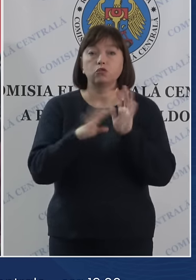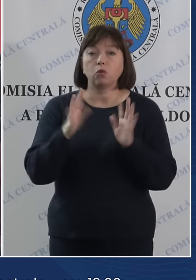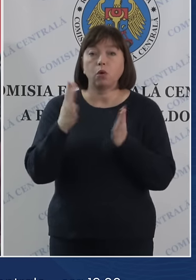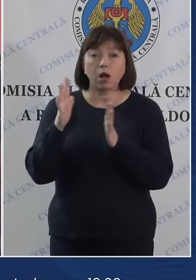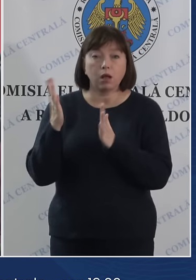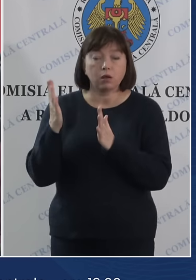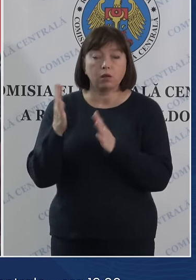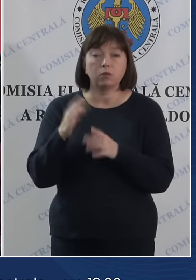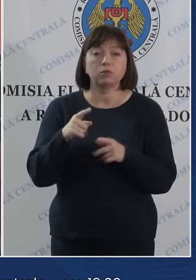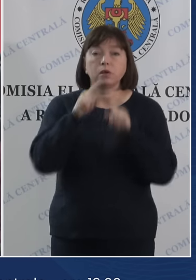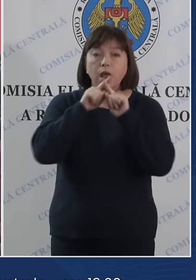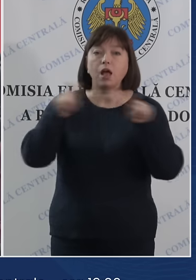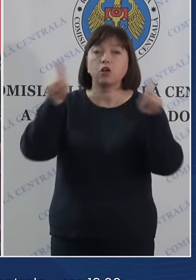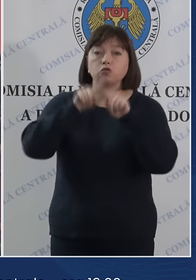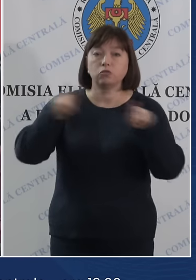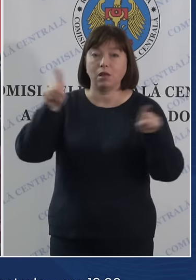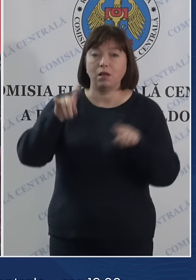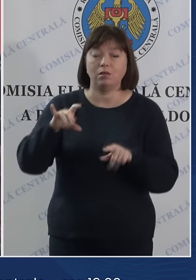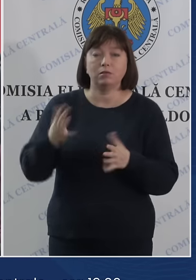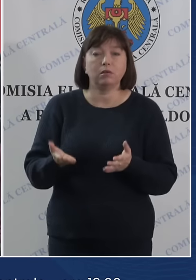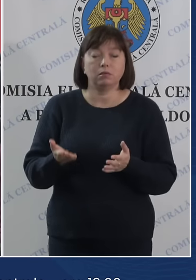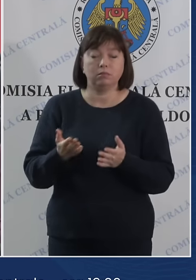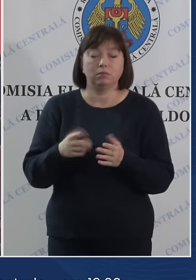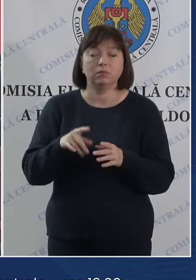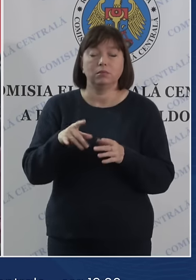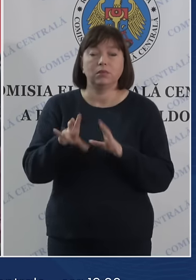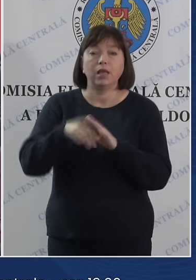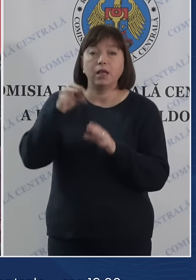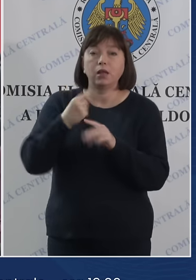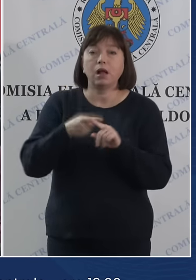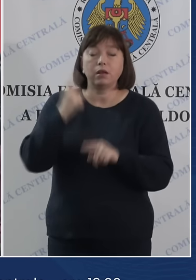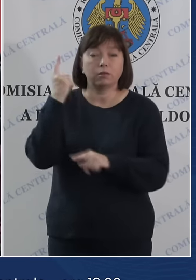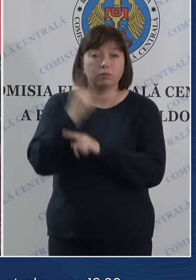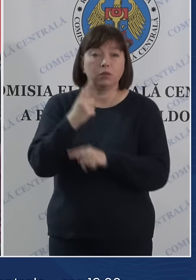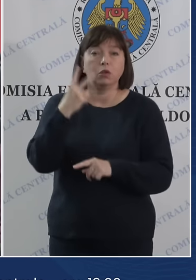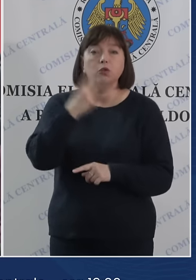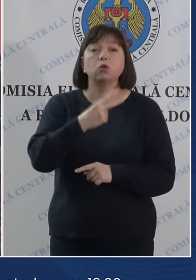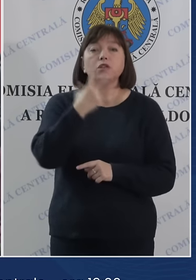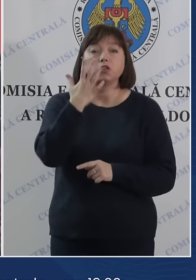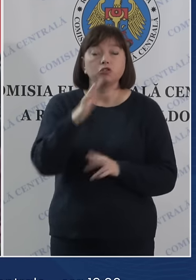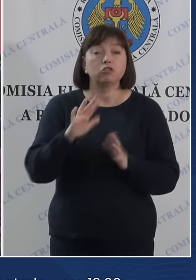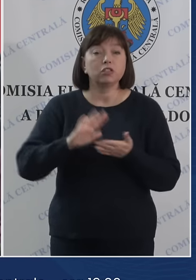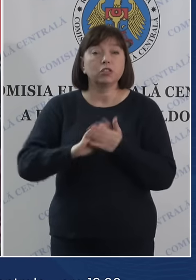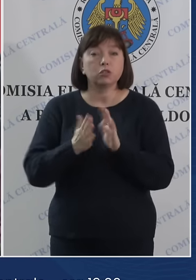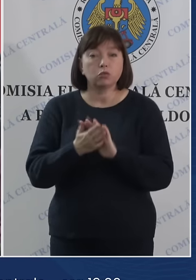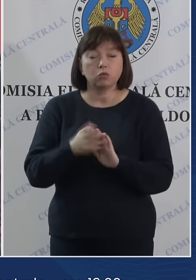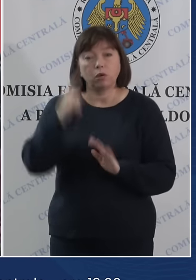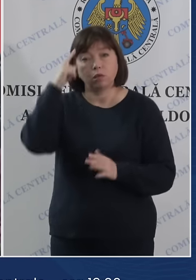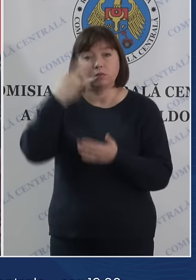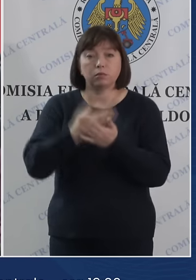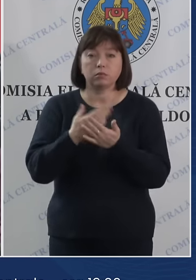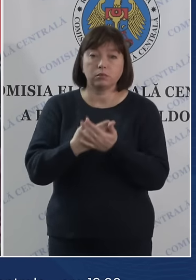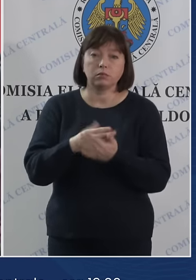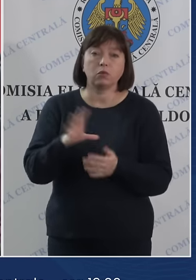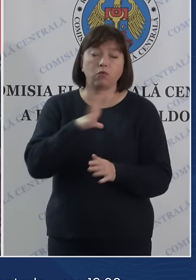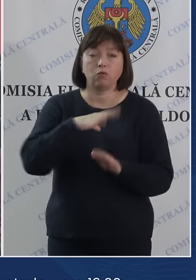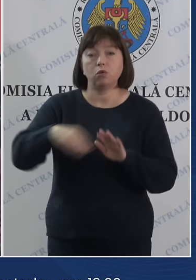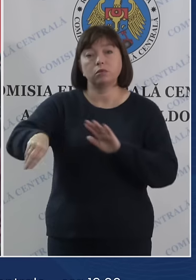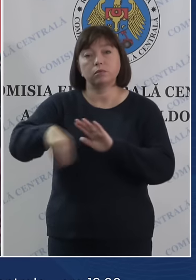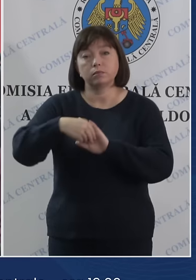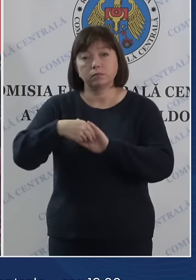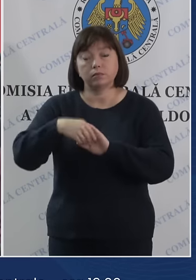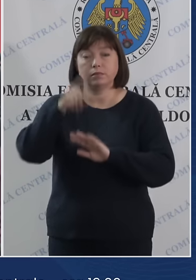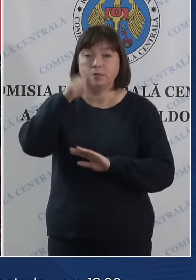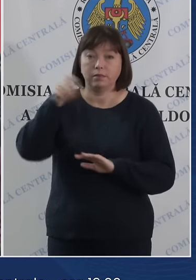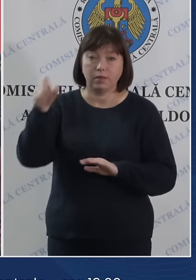cazuri țin de agitație electorală interzisă, 25 situații de bănuială rezonabilă de corupere